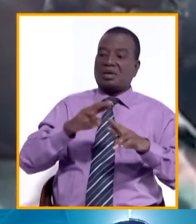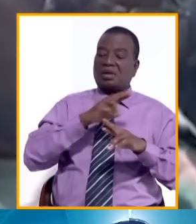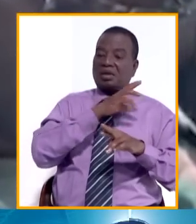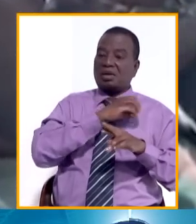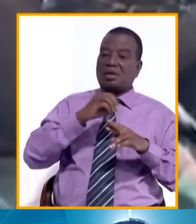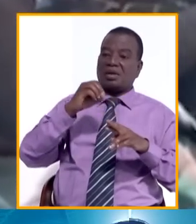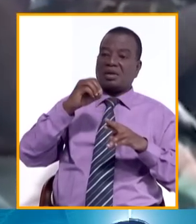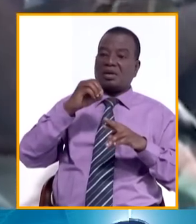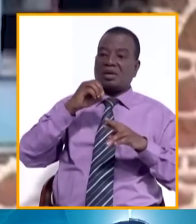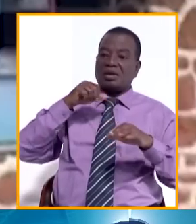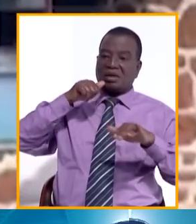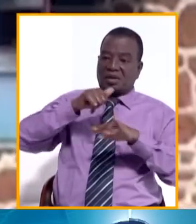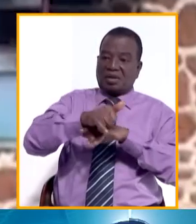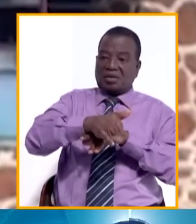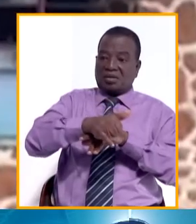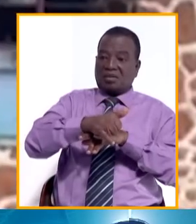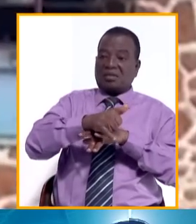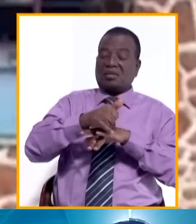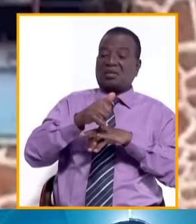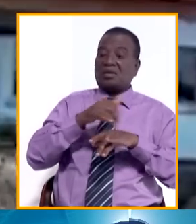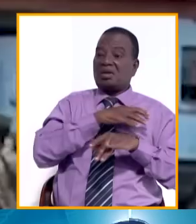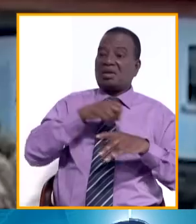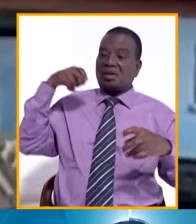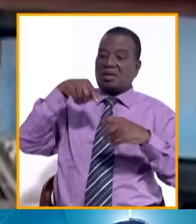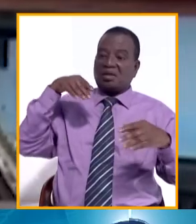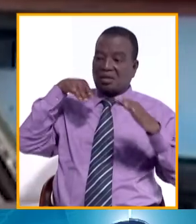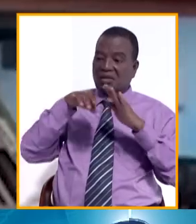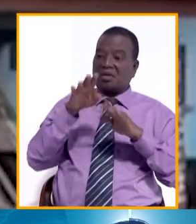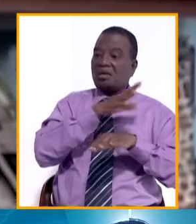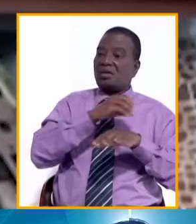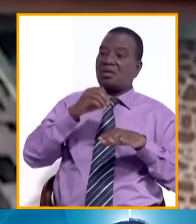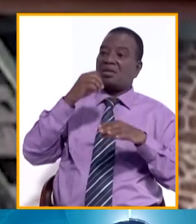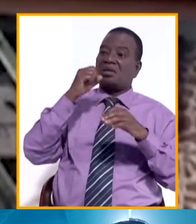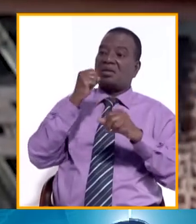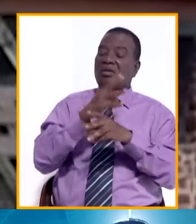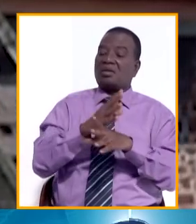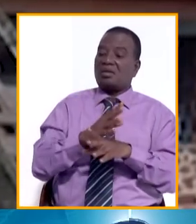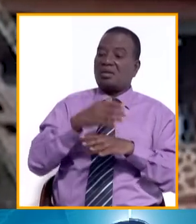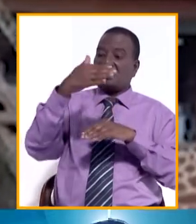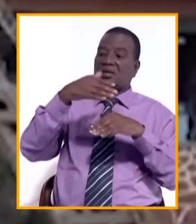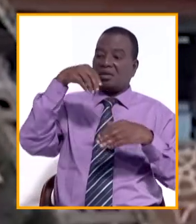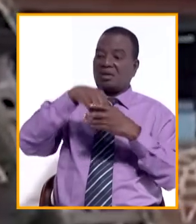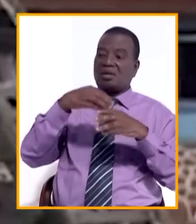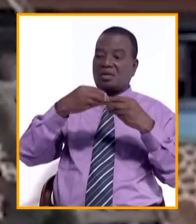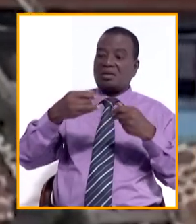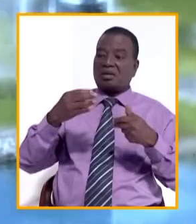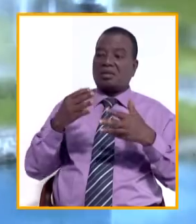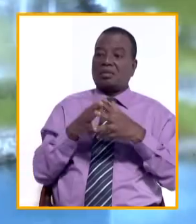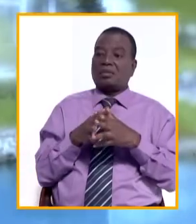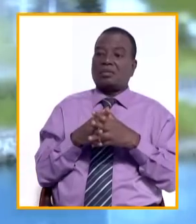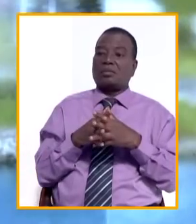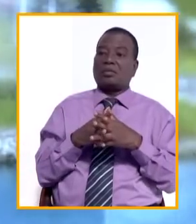FARDC accusent les militaires rwandais d'appuyer les combattants du M23, notamment près de Kichanga, dans le territoire de Massissi.